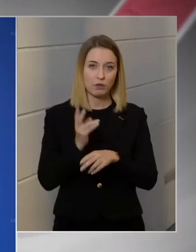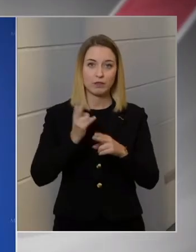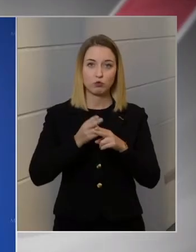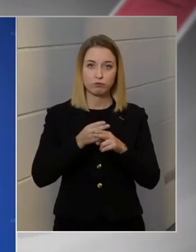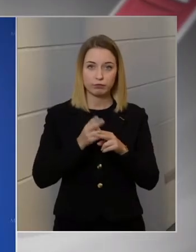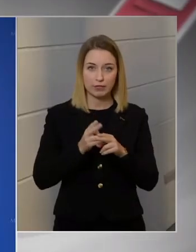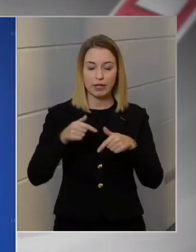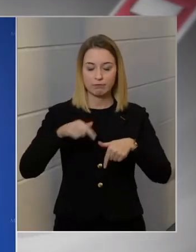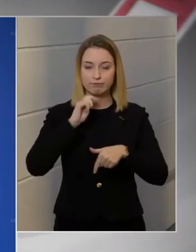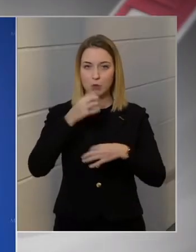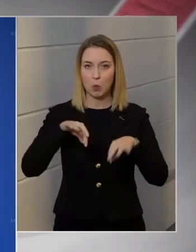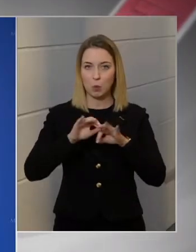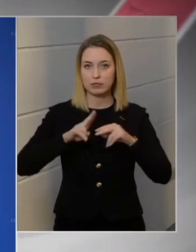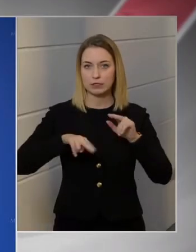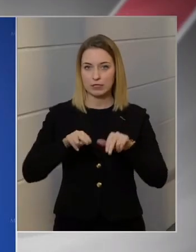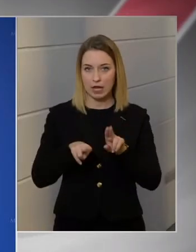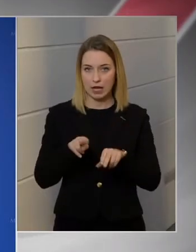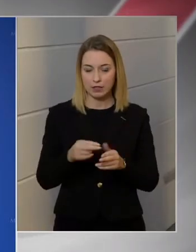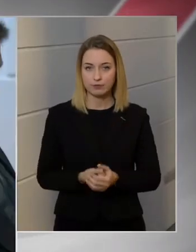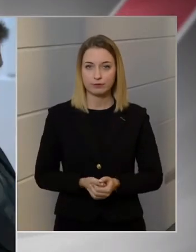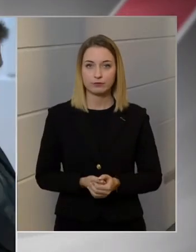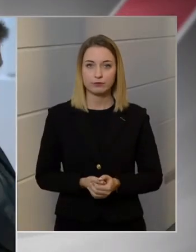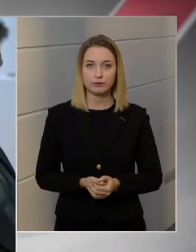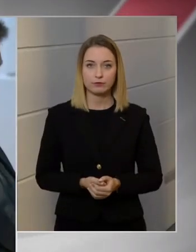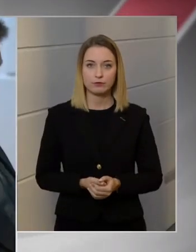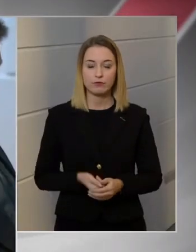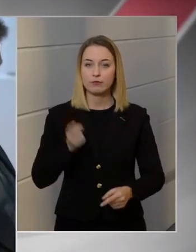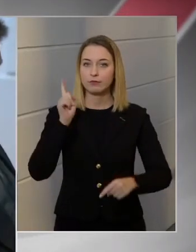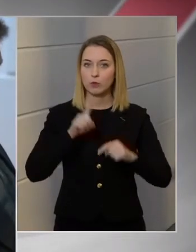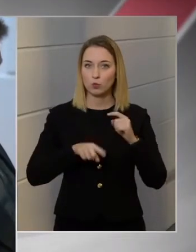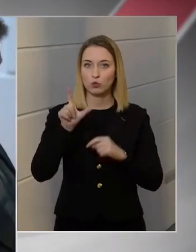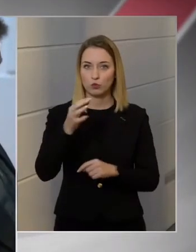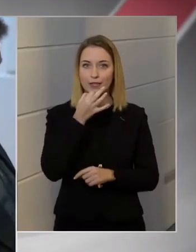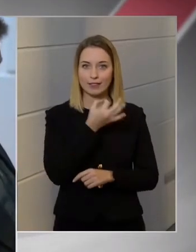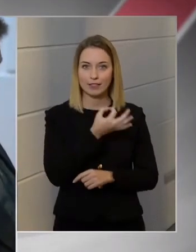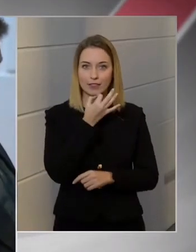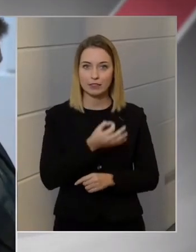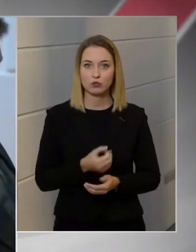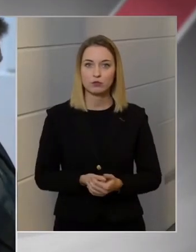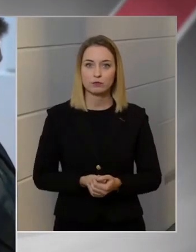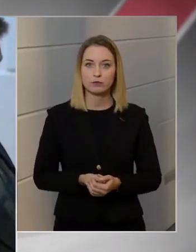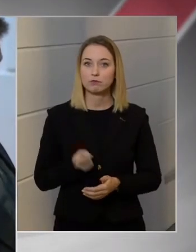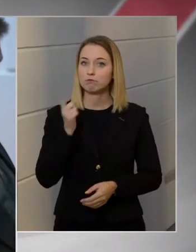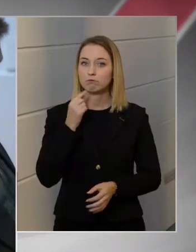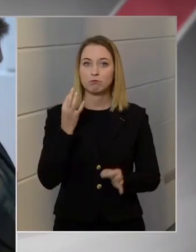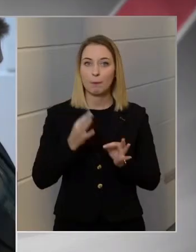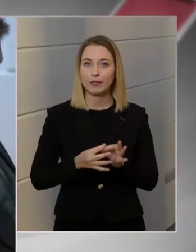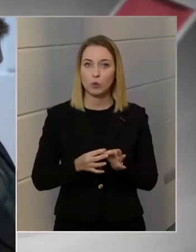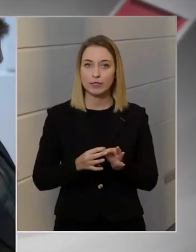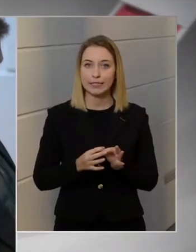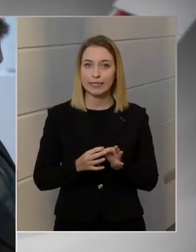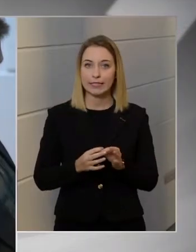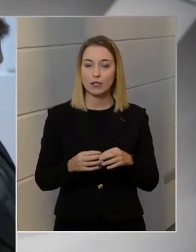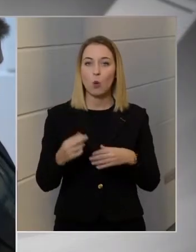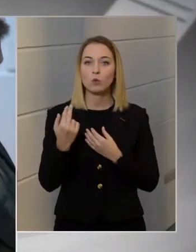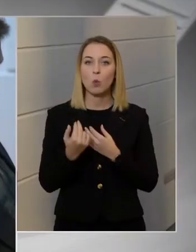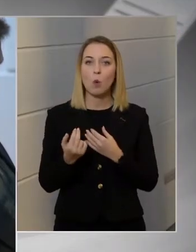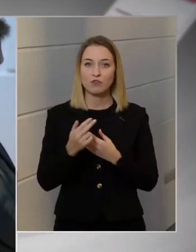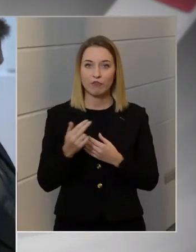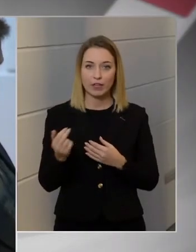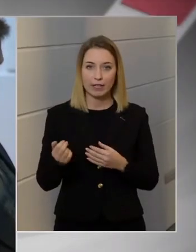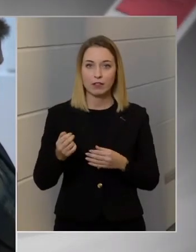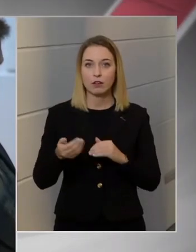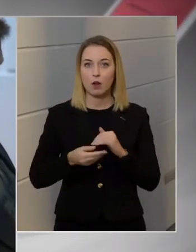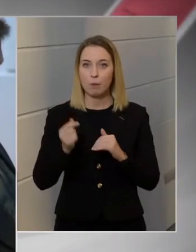Egyelőre újabb kérés más országból nem érkezett. Utolsó két kérdés. Mi történik a Norvég alap pénzével,